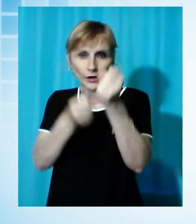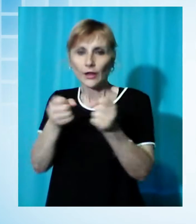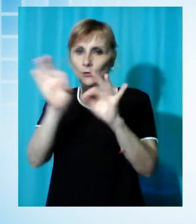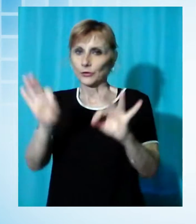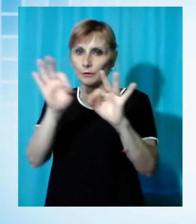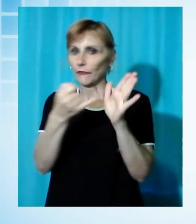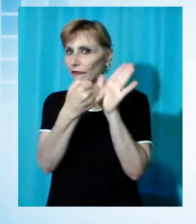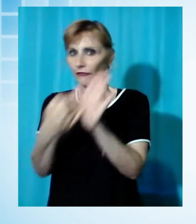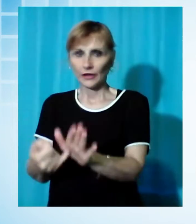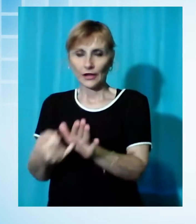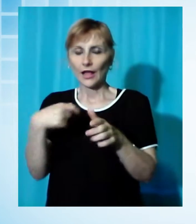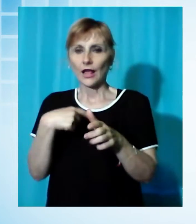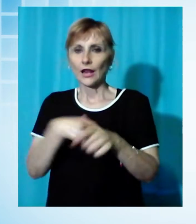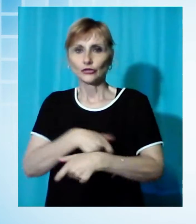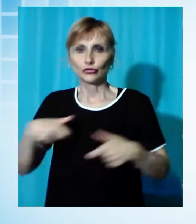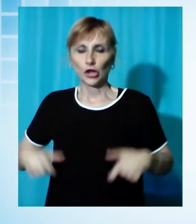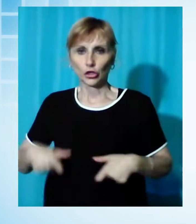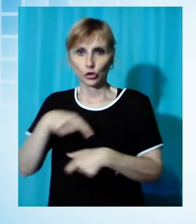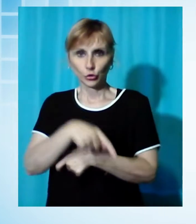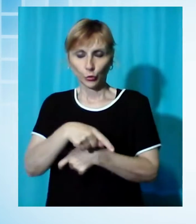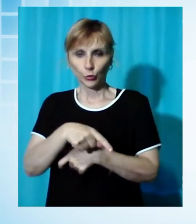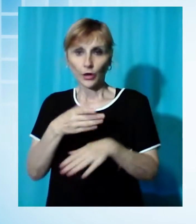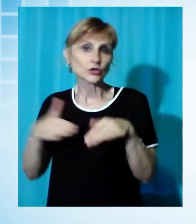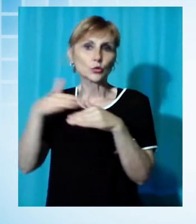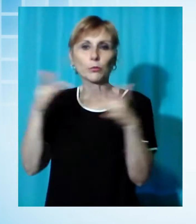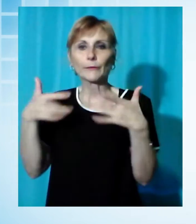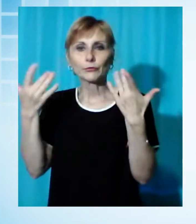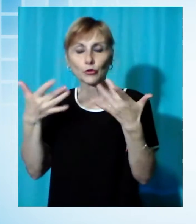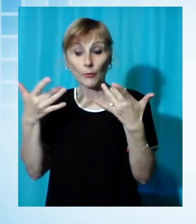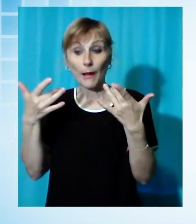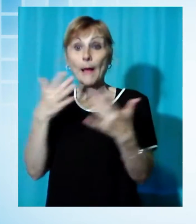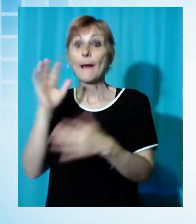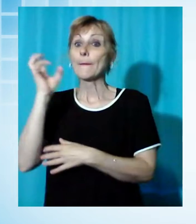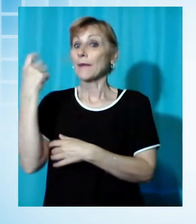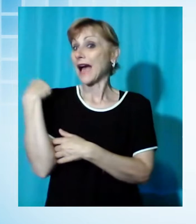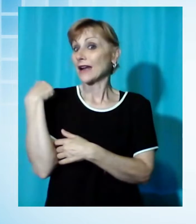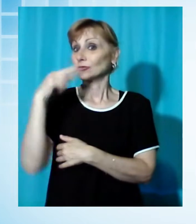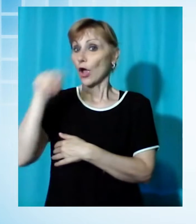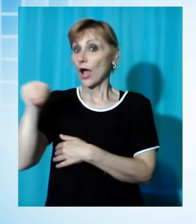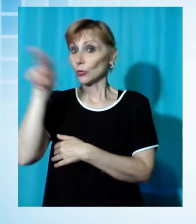della cintura WBC Super Piuma annullata a marzo per l'emergenza coronavirus.